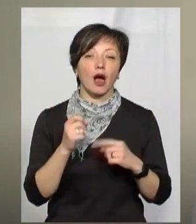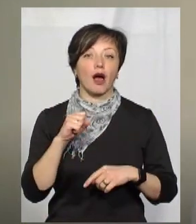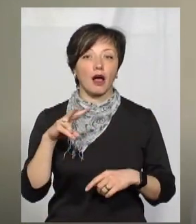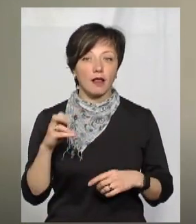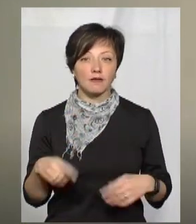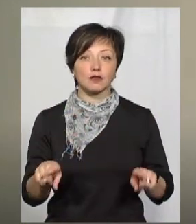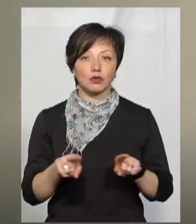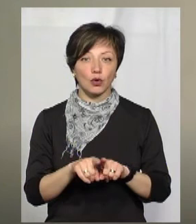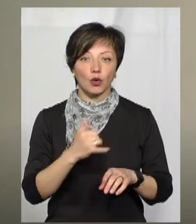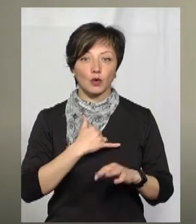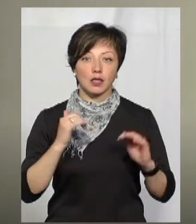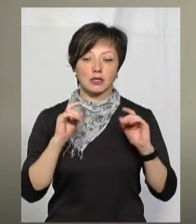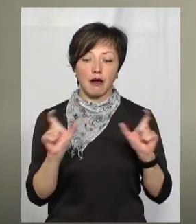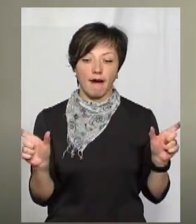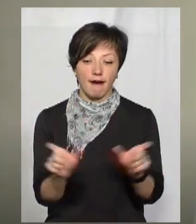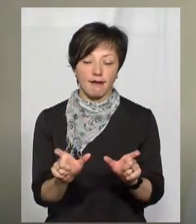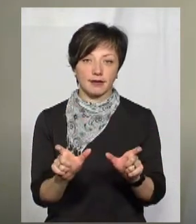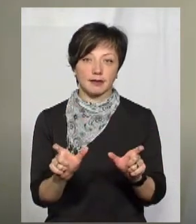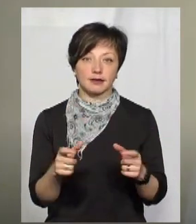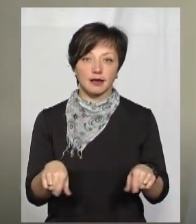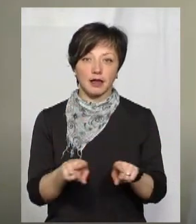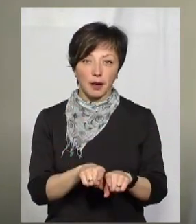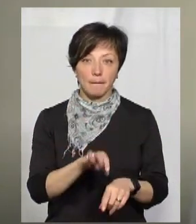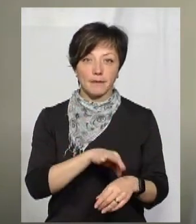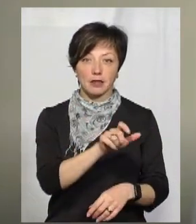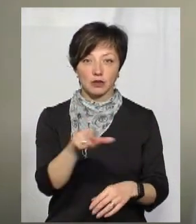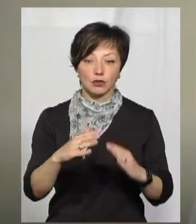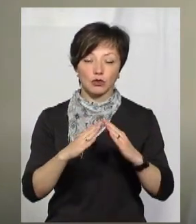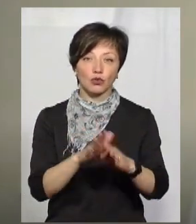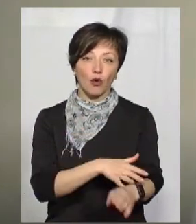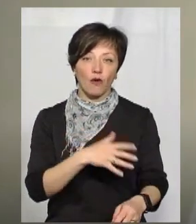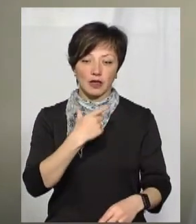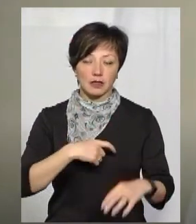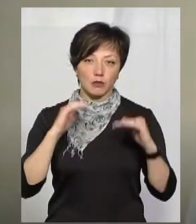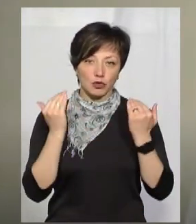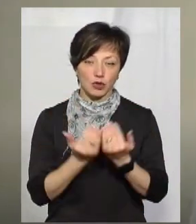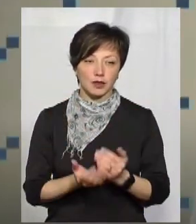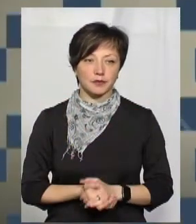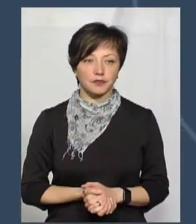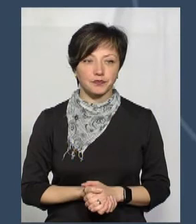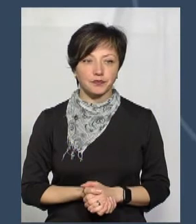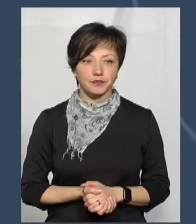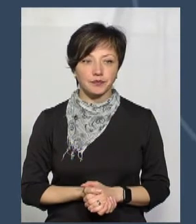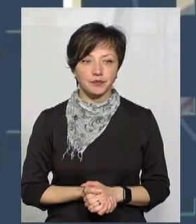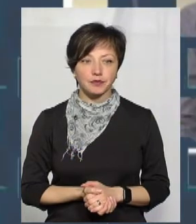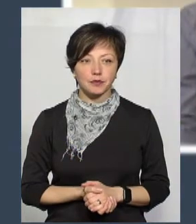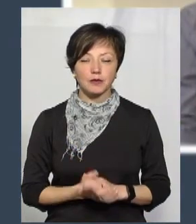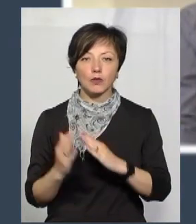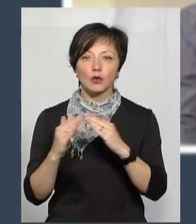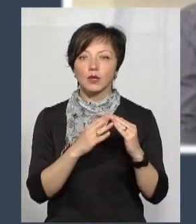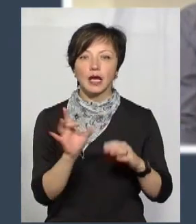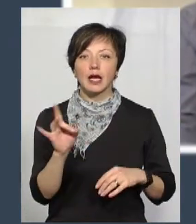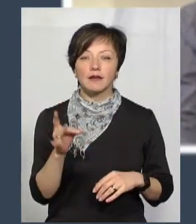Але все одно в нас карантин, тому такі пацієнти повинні бути довго на самоізоляції. У сусідній